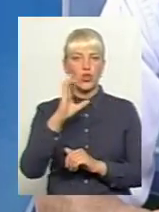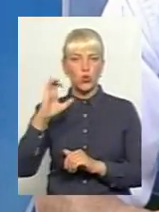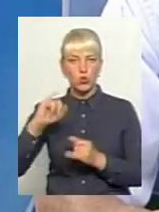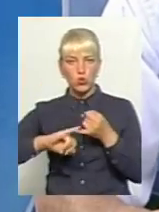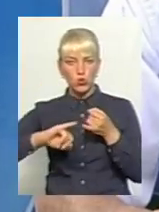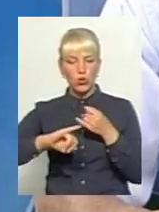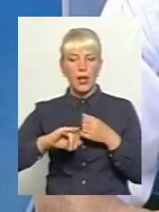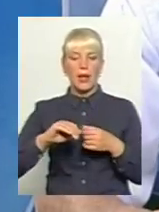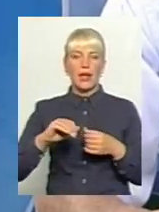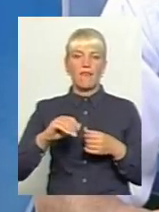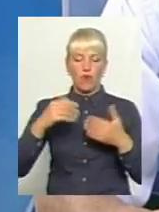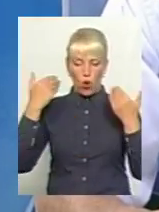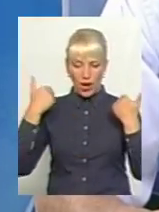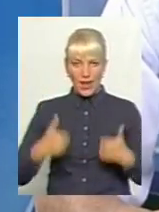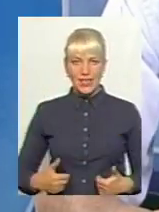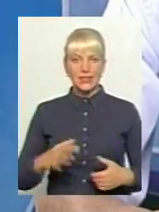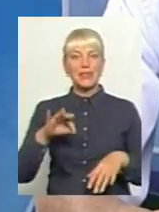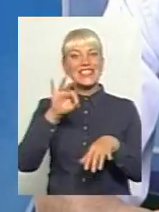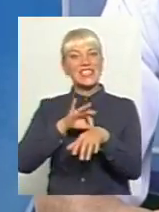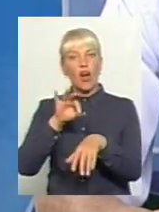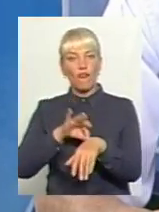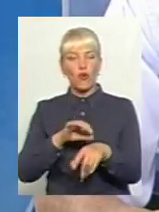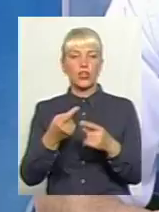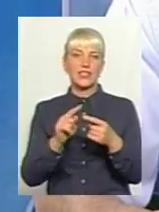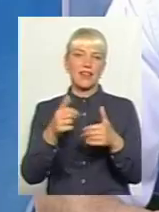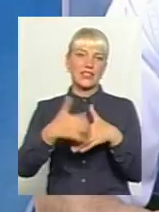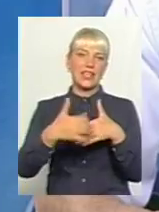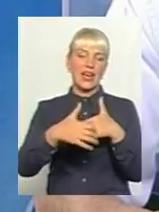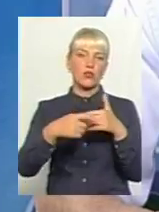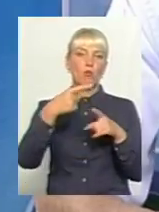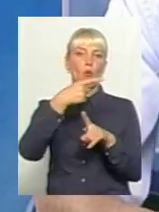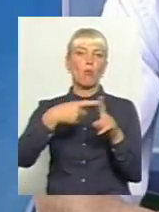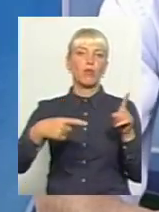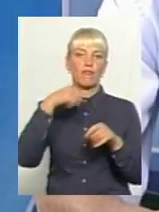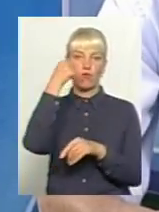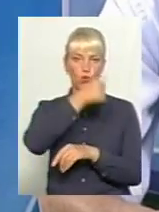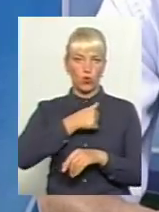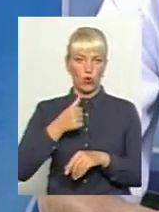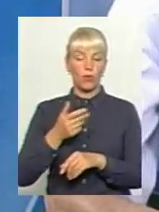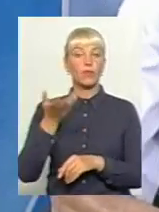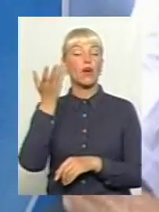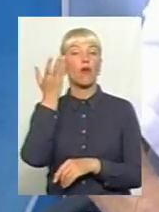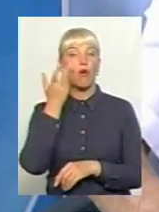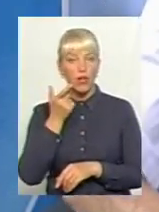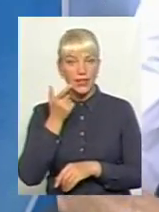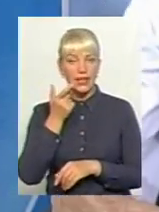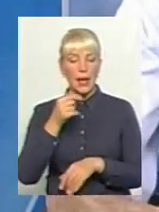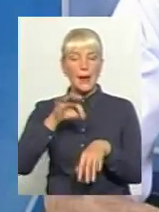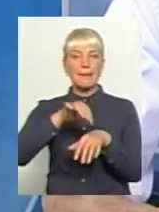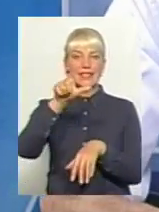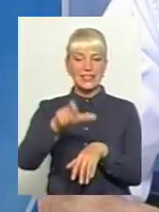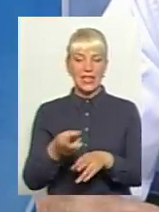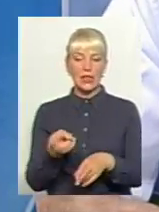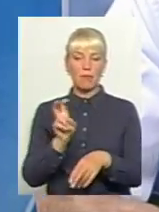клінікою, тобто захворюванням, це в середньому півроку. Коли пацієнт